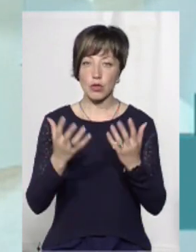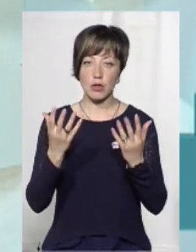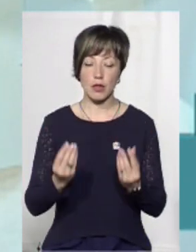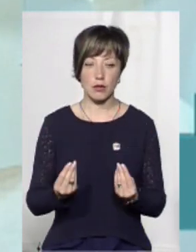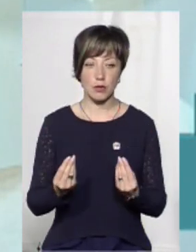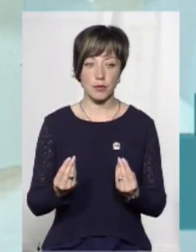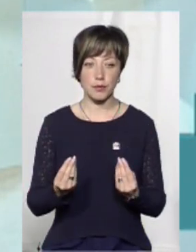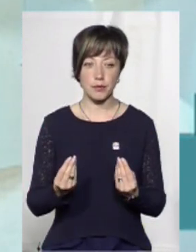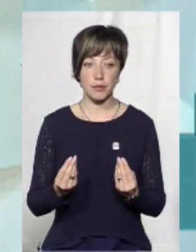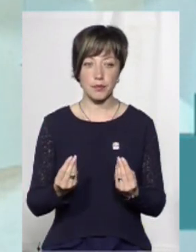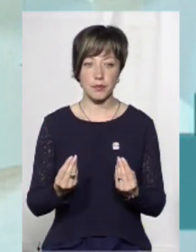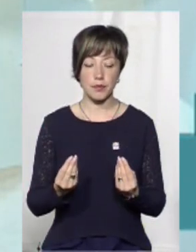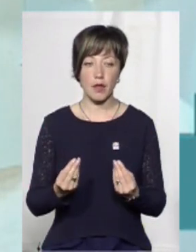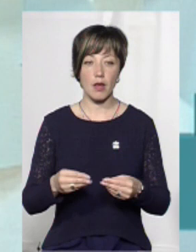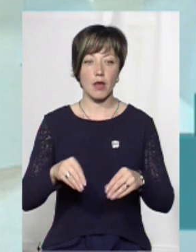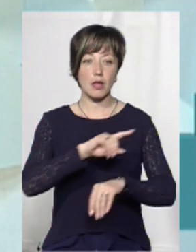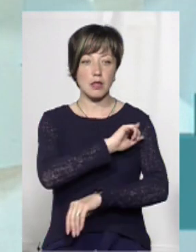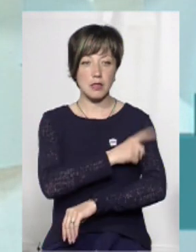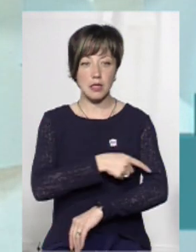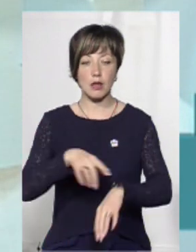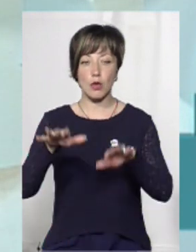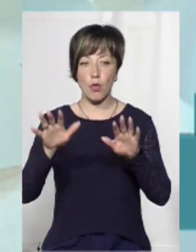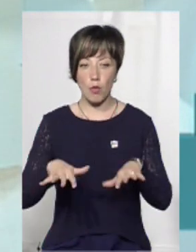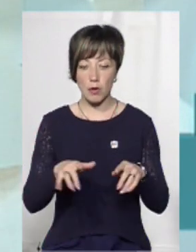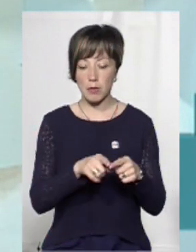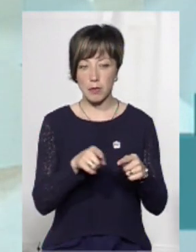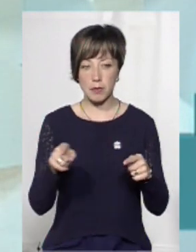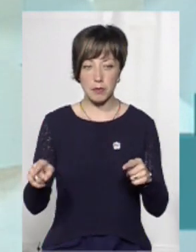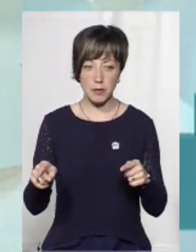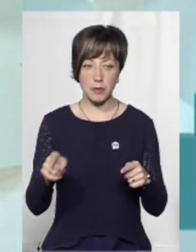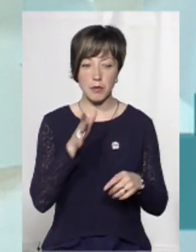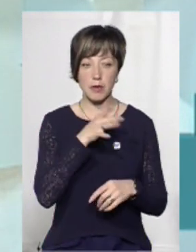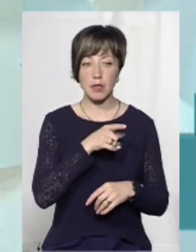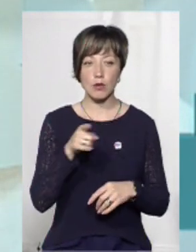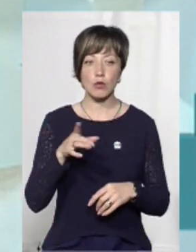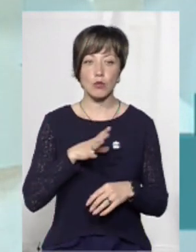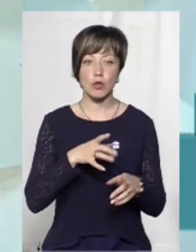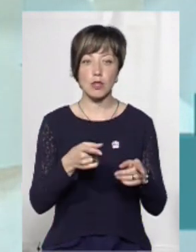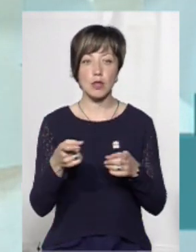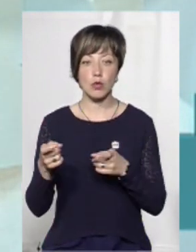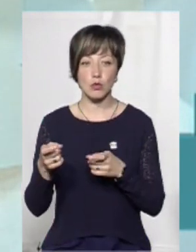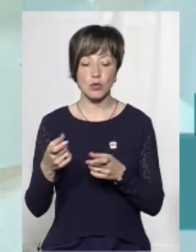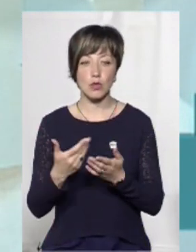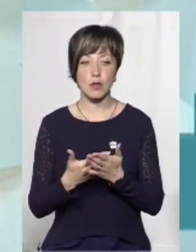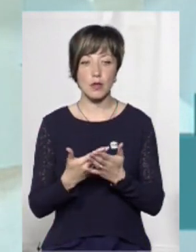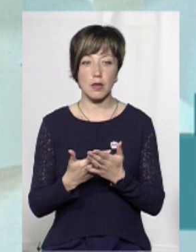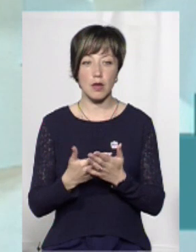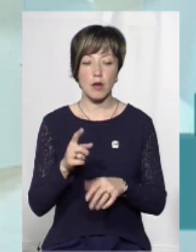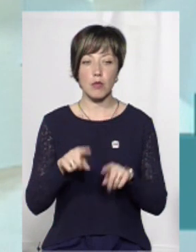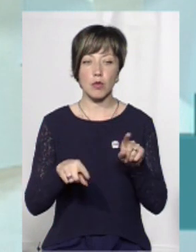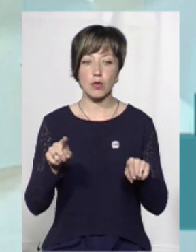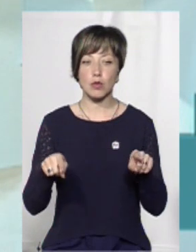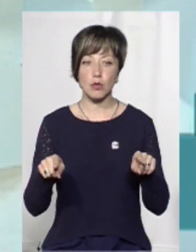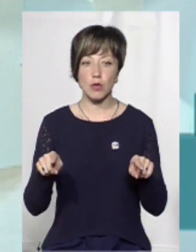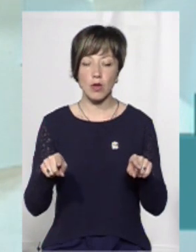йдуть значні опити. І, наприклад, цього періоду часу були залучення, подинокі